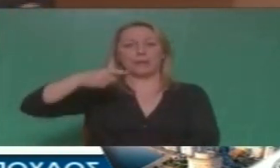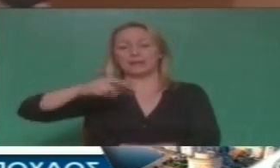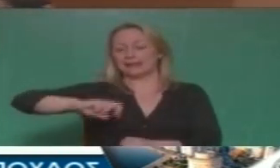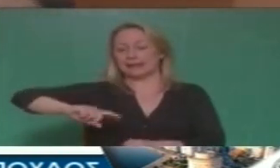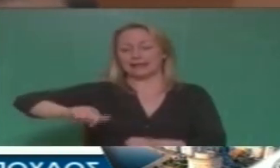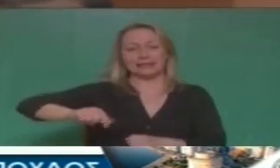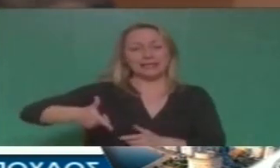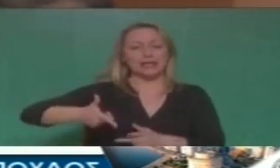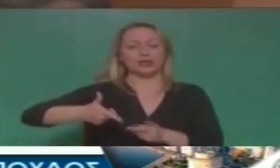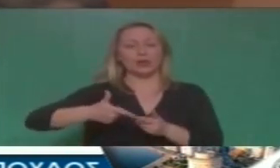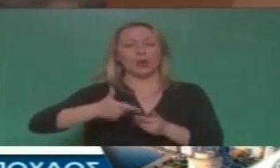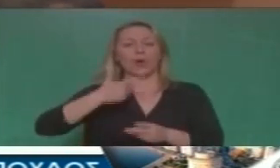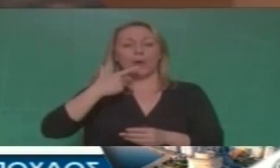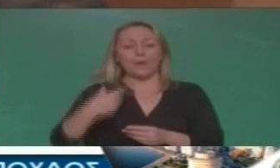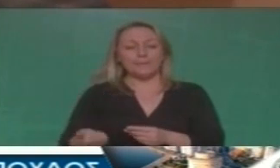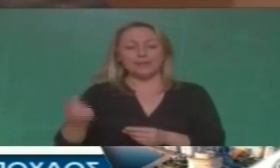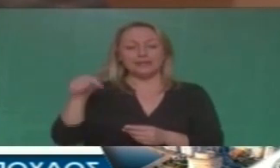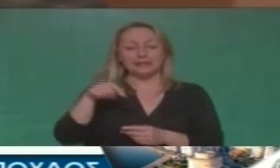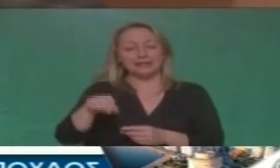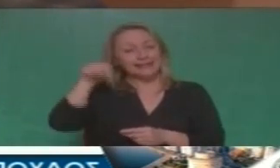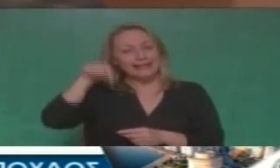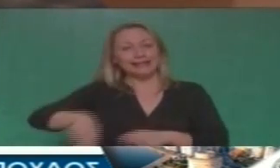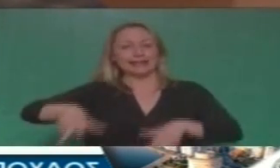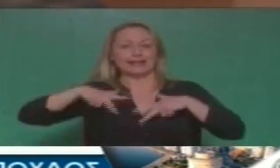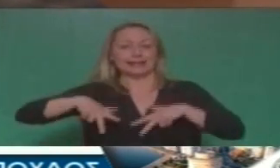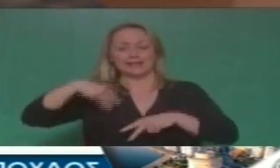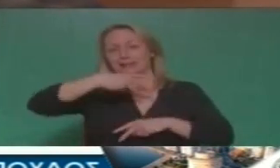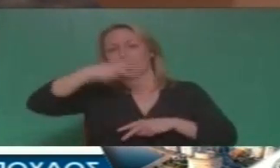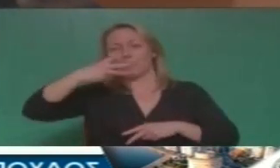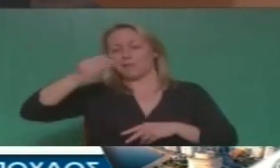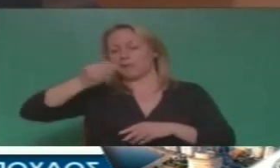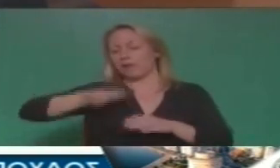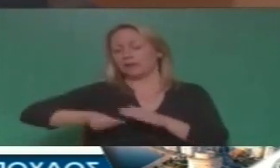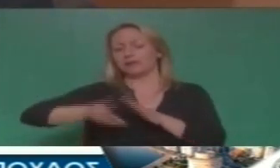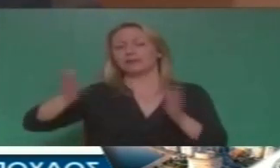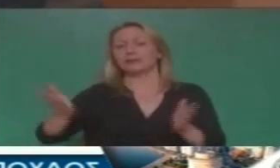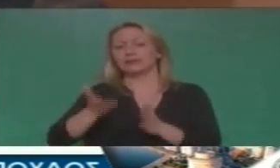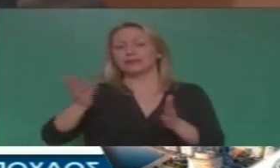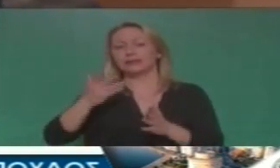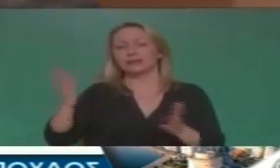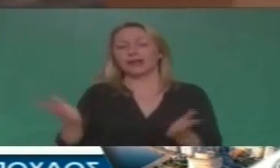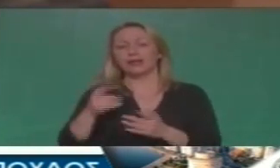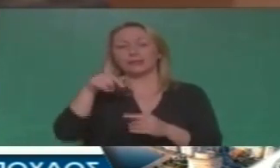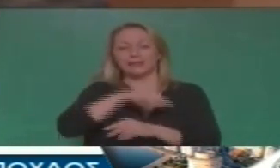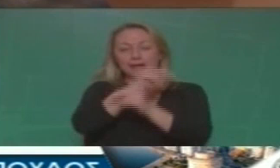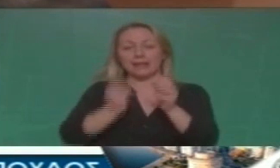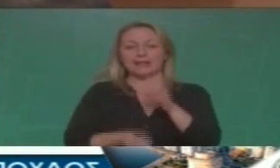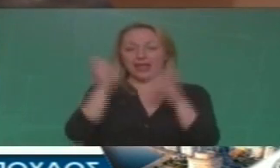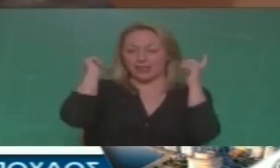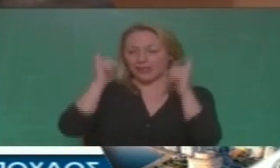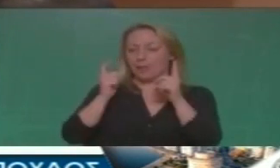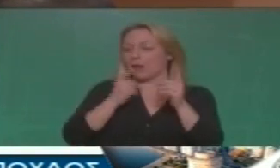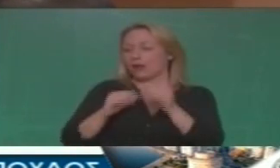κατέληξε στο να ξανακάνει και σε αυτό το επίπεδο η κυβέρνηση του ΣΥΡΙΖΑ τη βρώμικη δουλειά αποσπώντας τα θερμά χειροκροτήματα της Νέας Δημοκρατίας